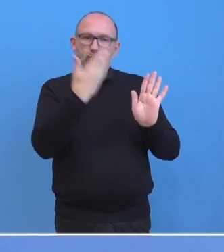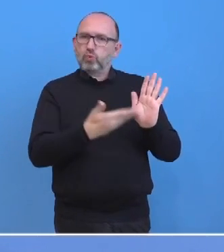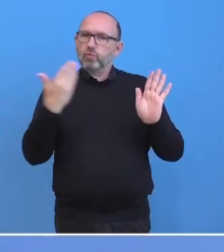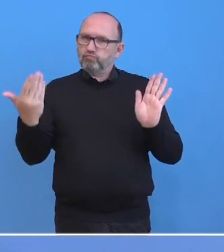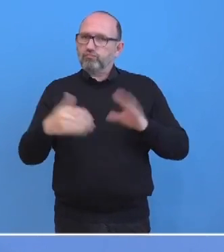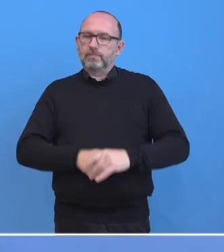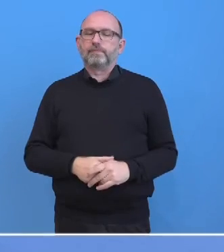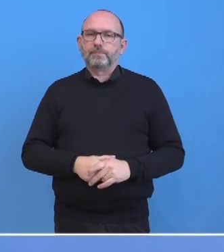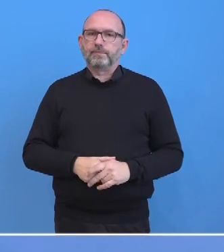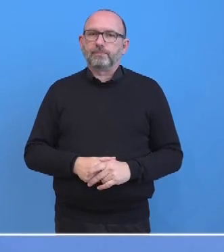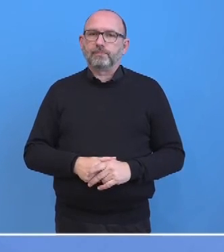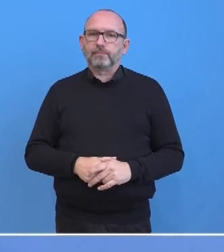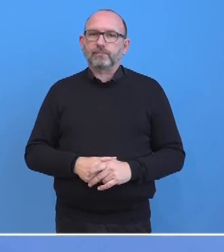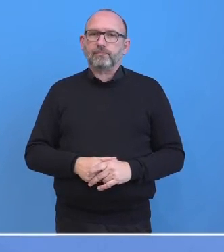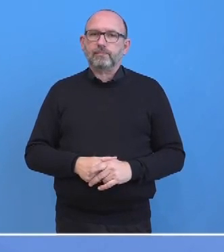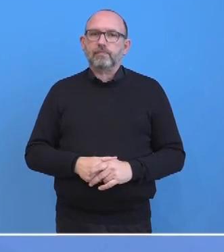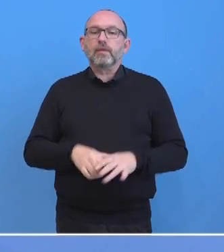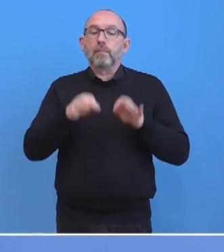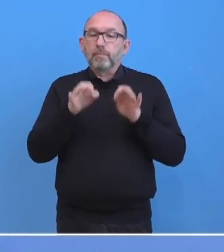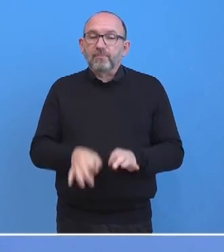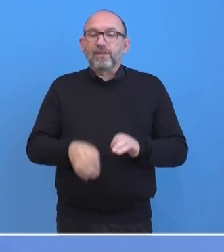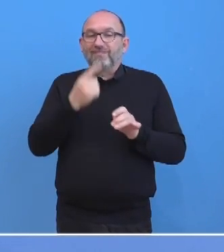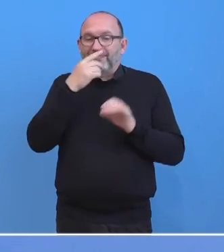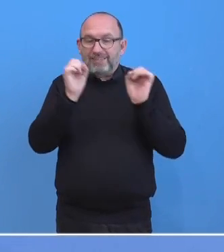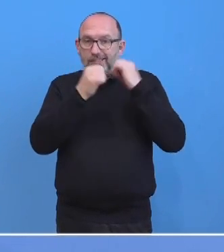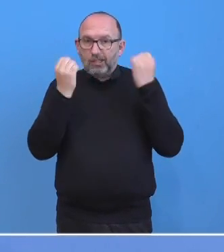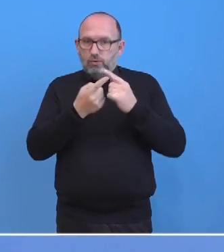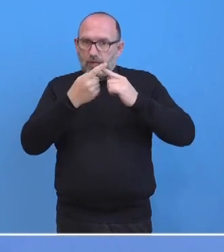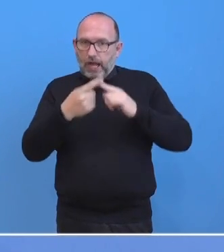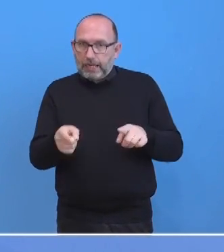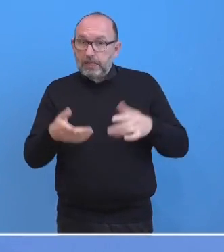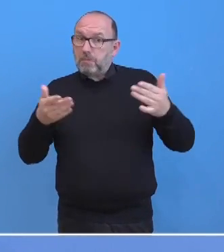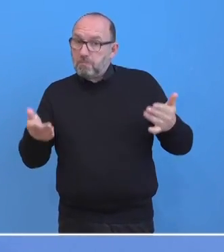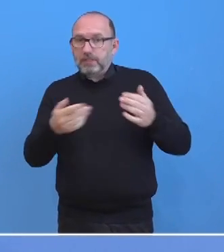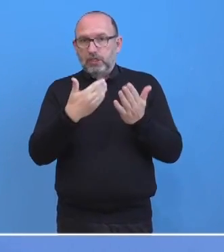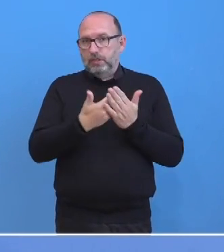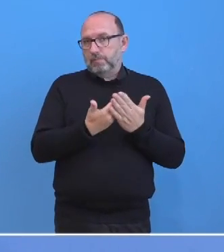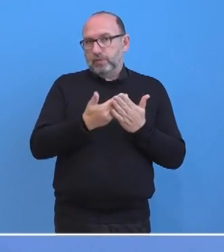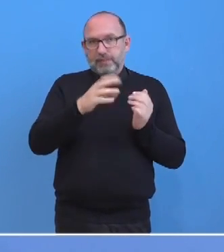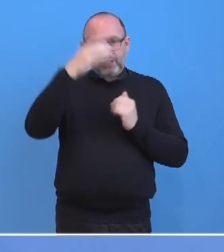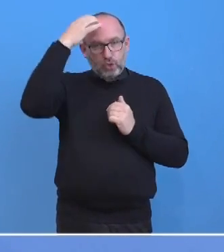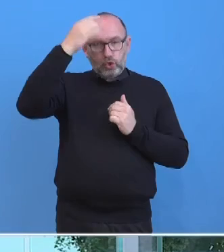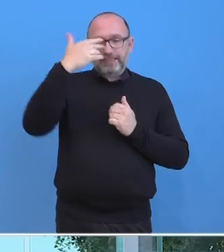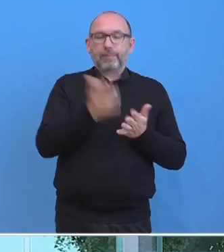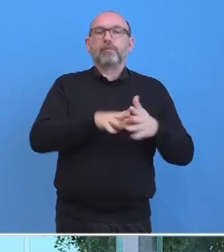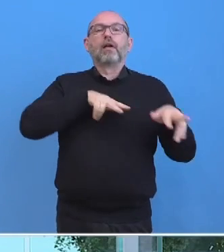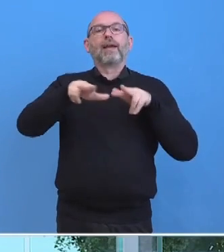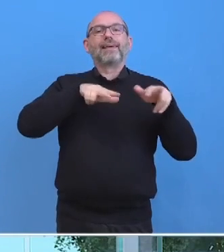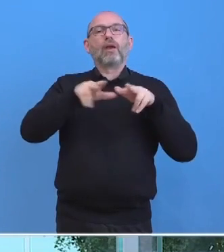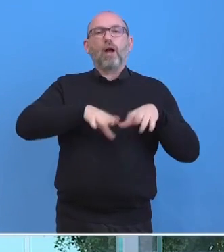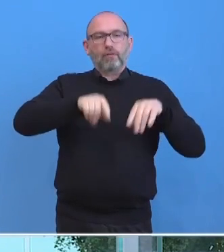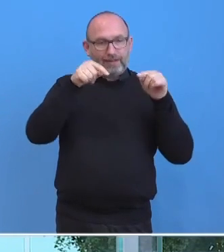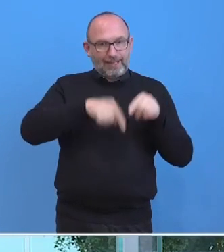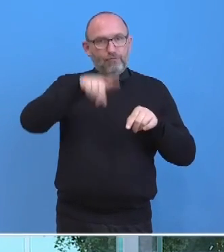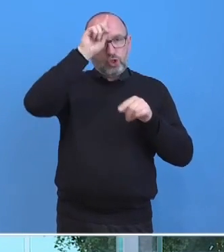Falls es Anhaltspunkte geben sollte, dass der König Regierungsgeschäfte von hier aus